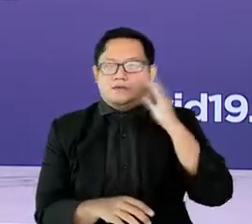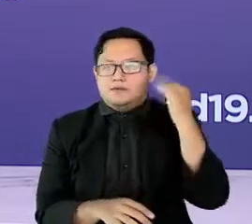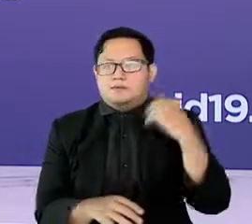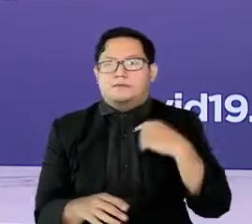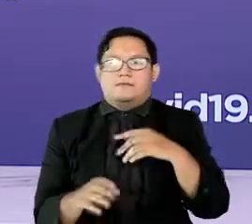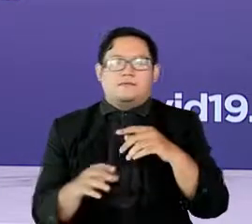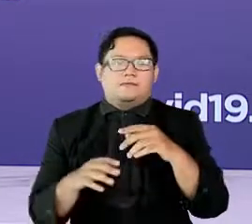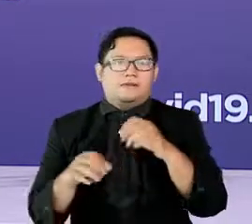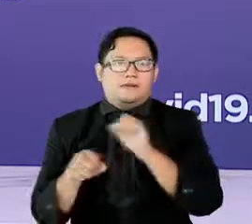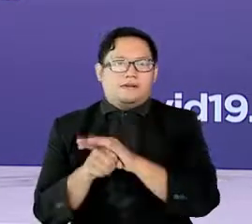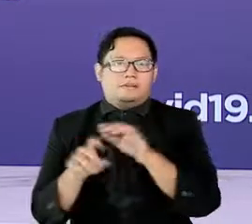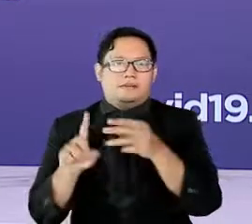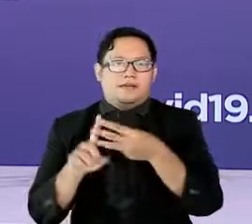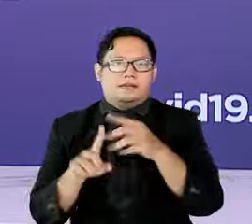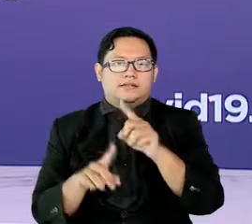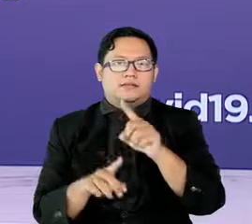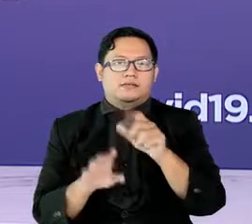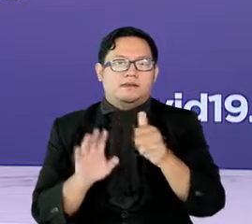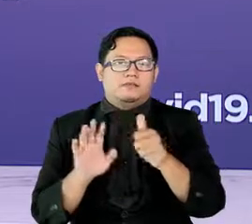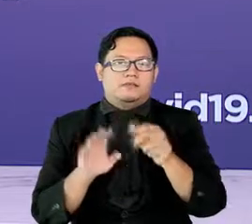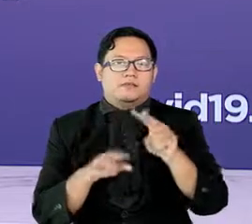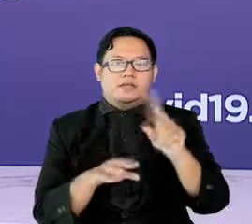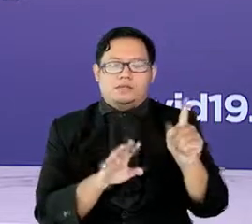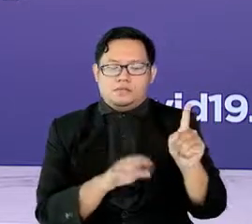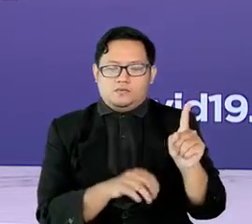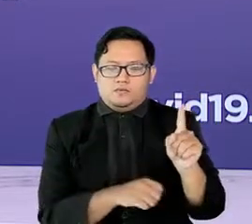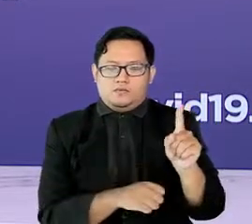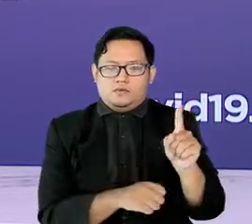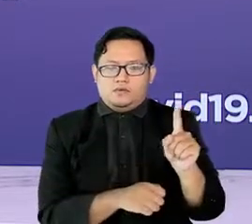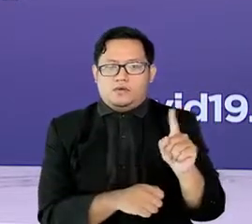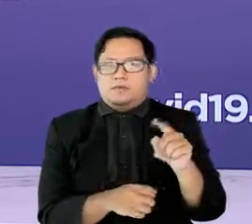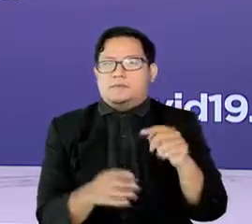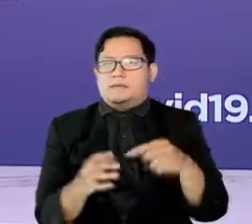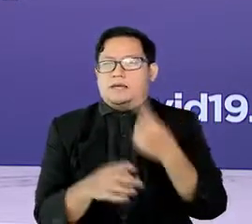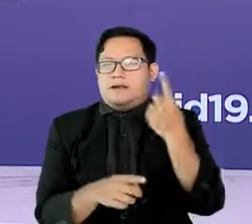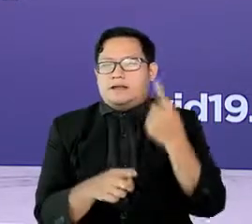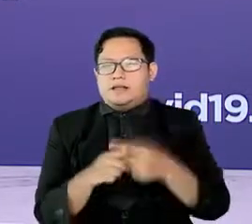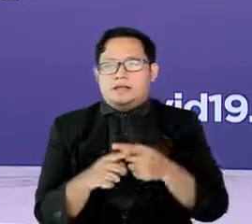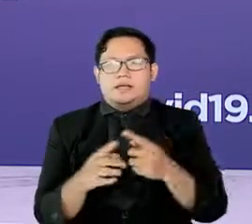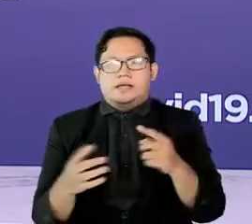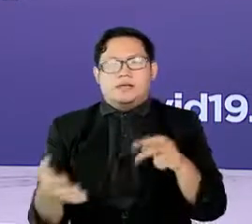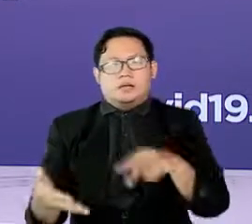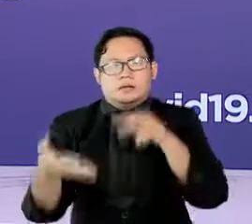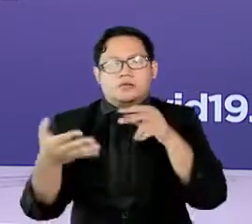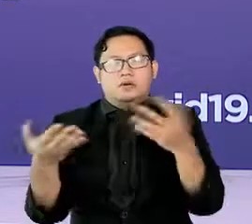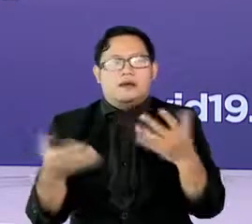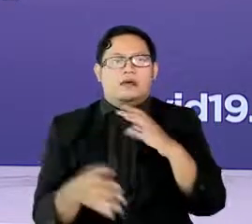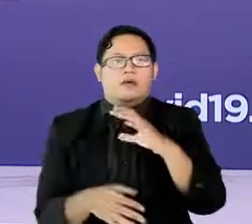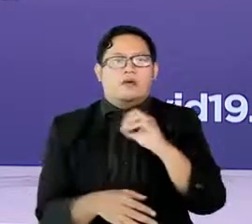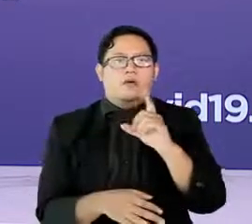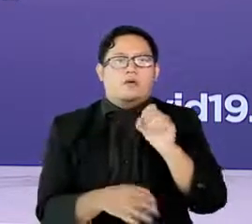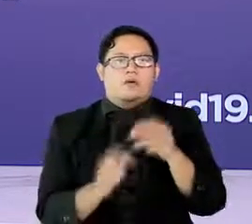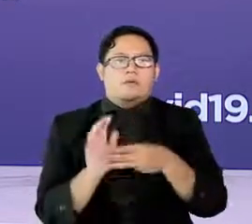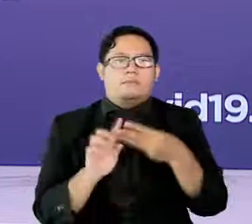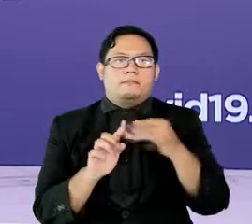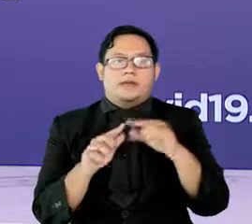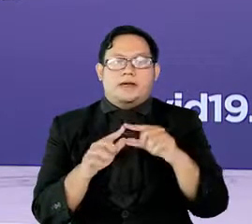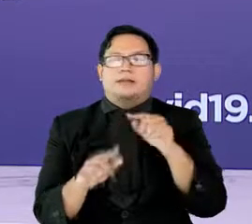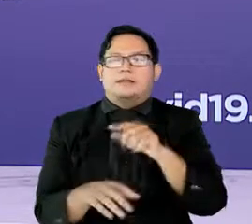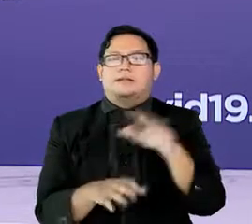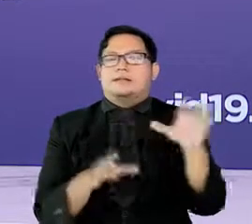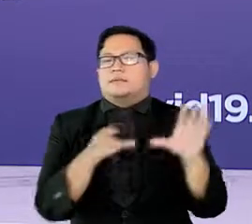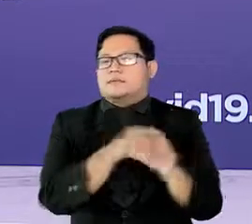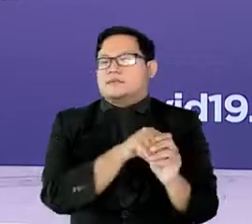.621 yang pertama kali ditemukan di Kolombia ini telah ditetapkan menjadi tambahan varian